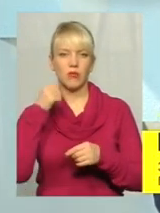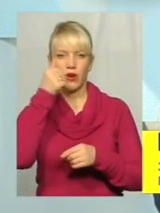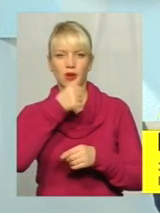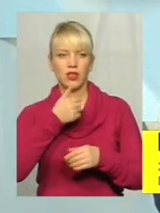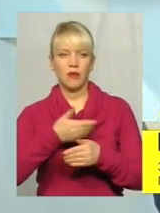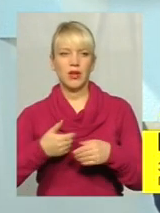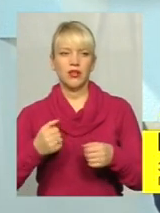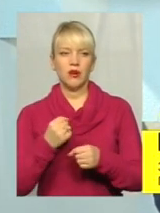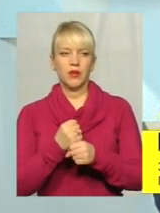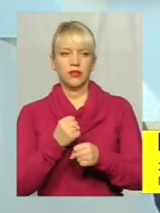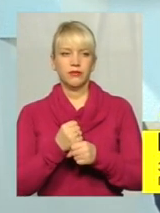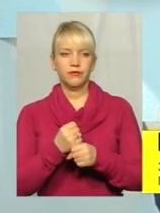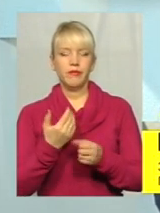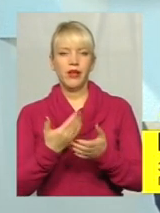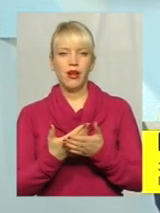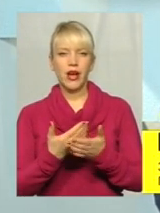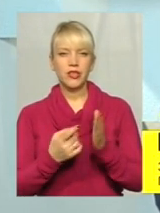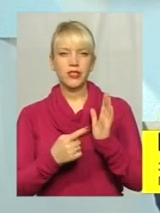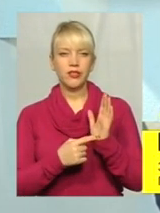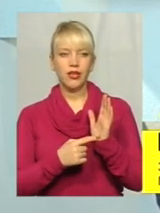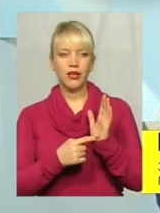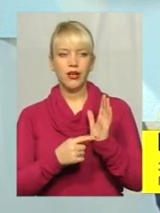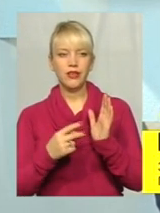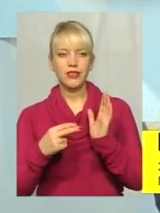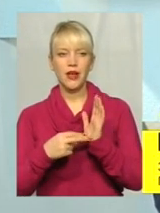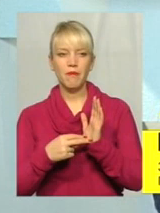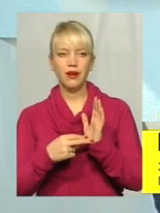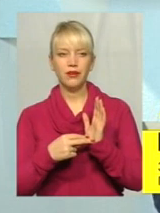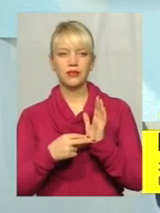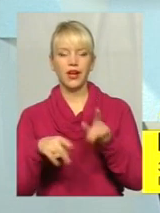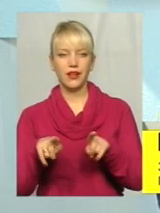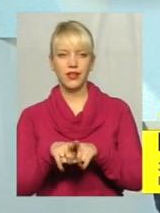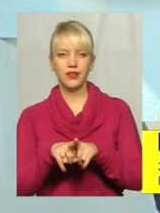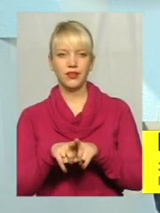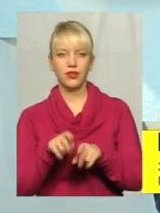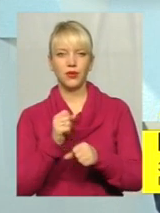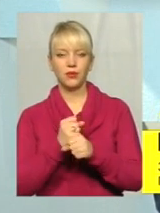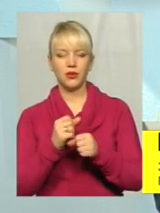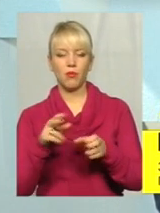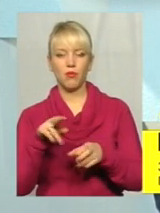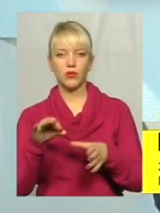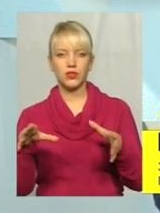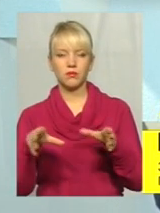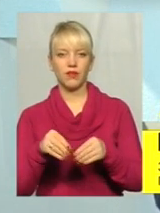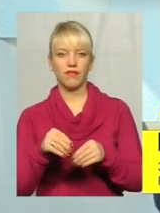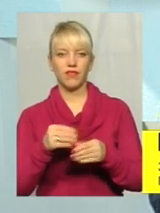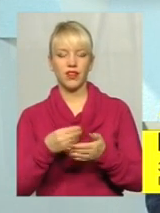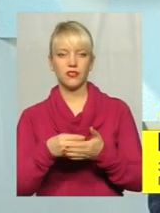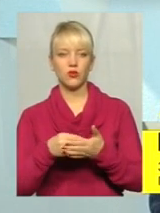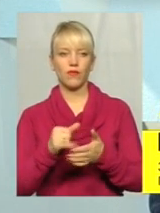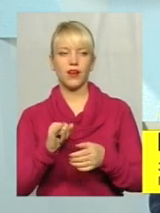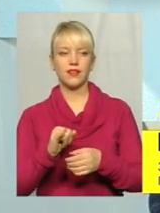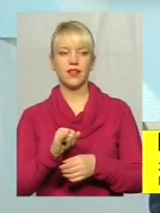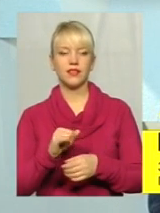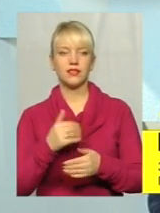біля 6-7 таких робіт по співфінансуванню. І так